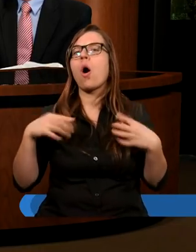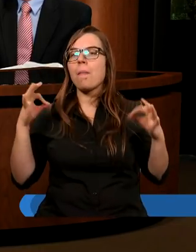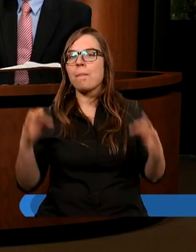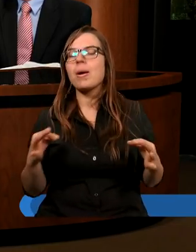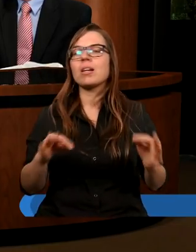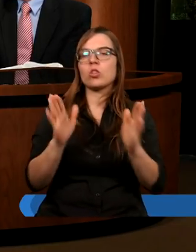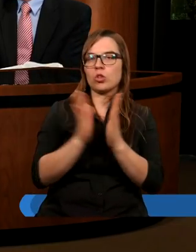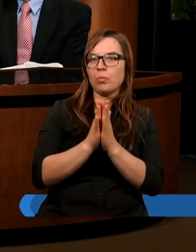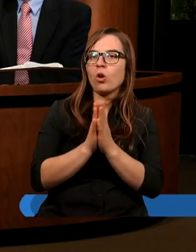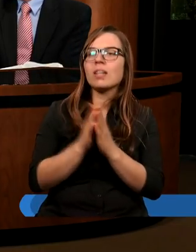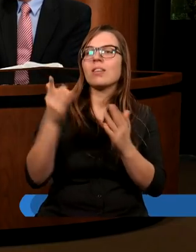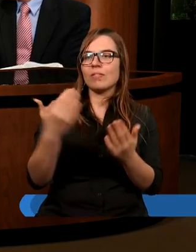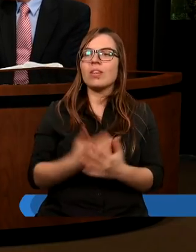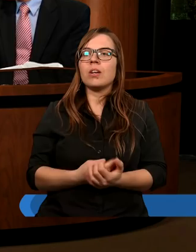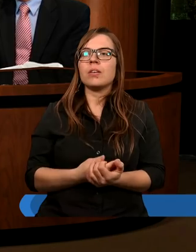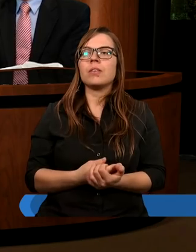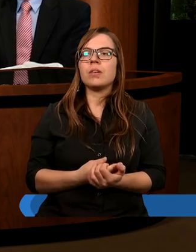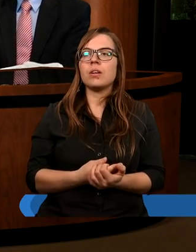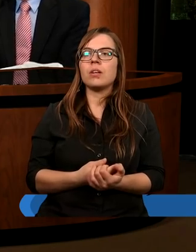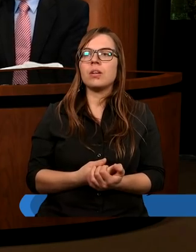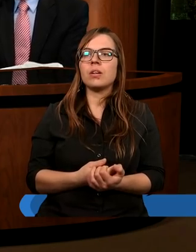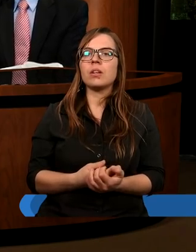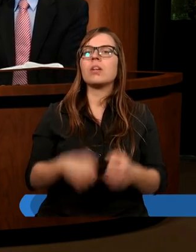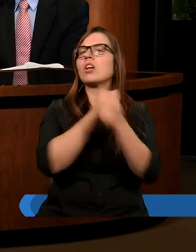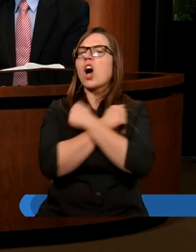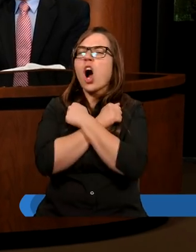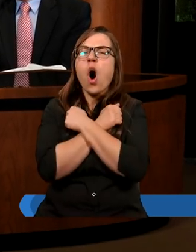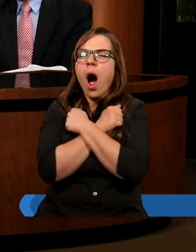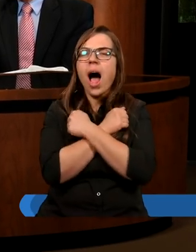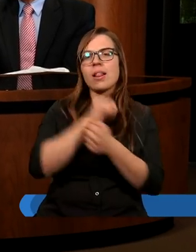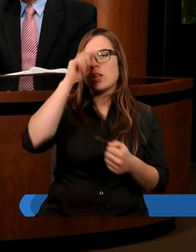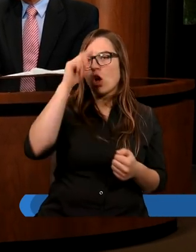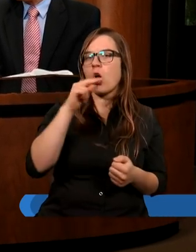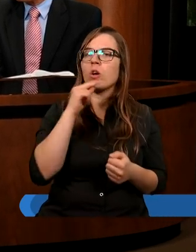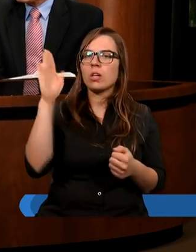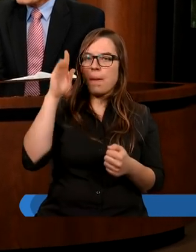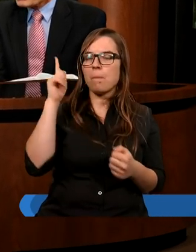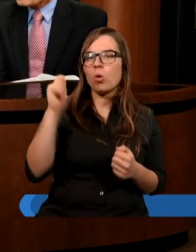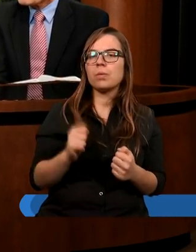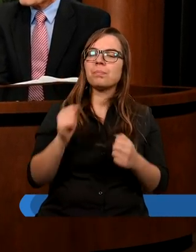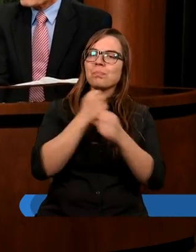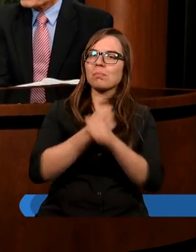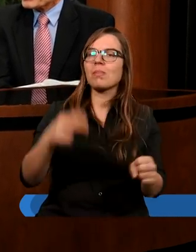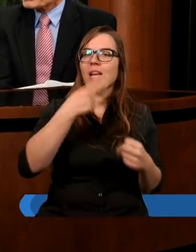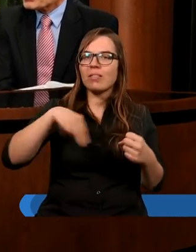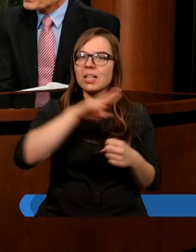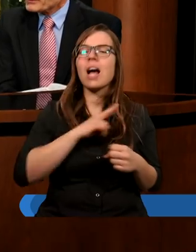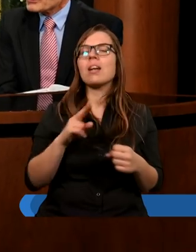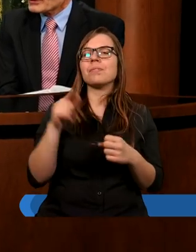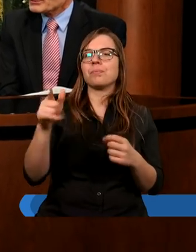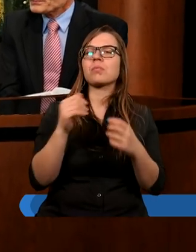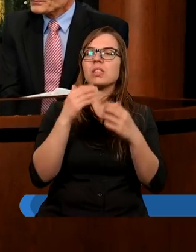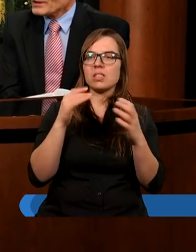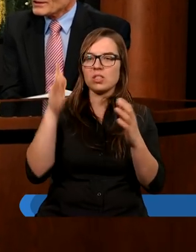za wsparcie, za inspirację. Zenku, bardzo proszę. Kochani nasz Ojcze i Boże, Stworzycielu nasz, Panie Jezu,